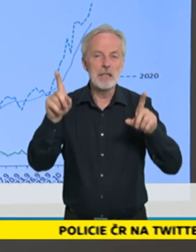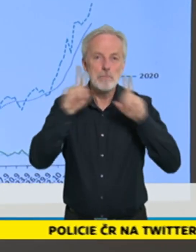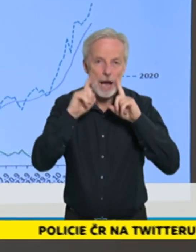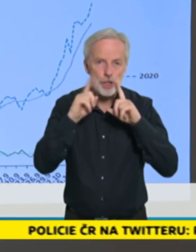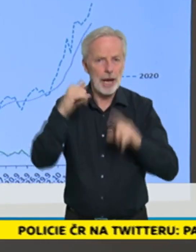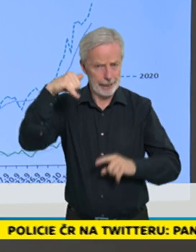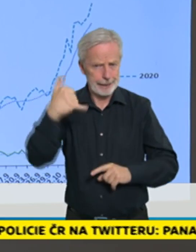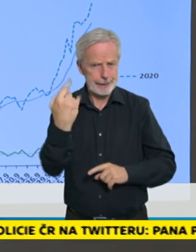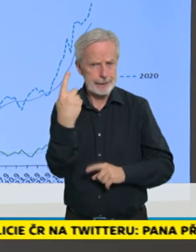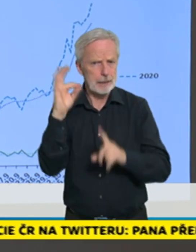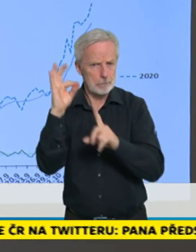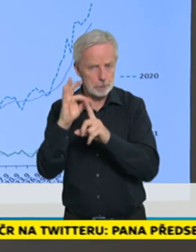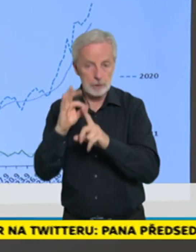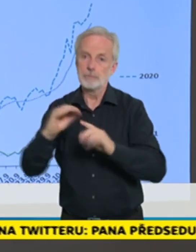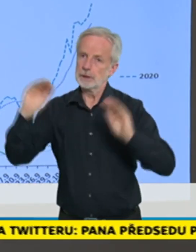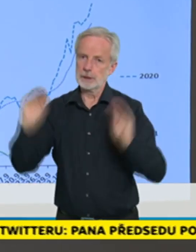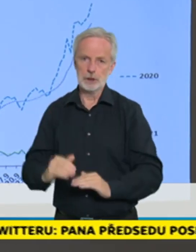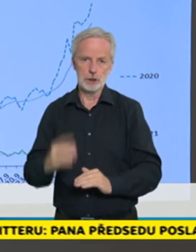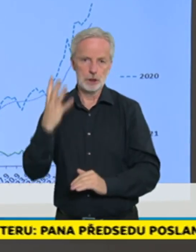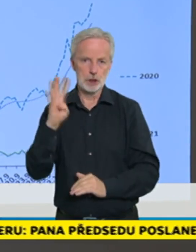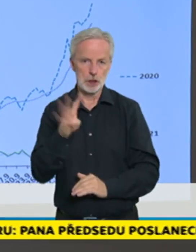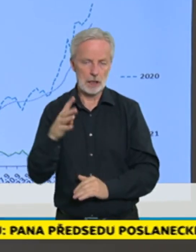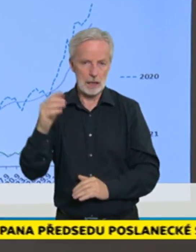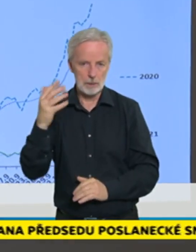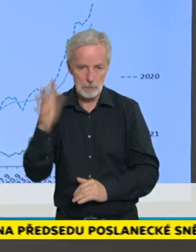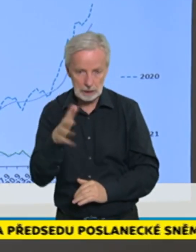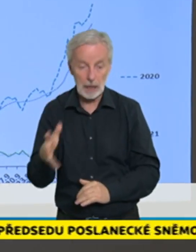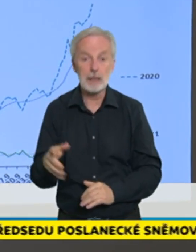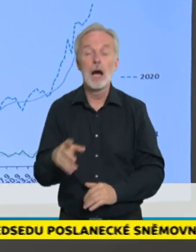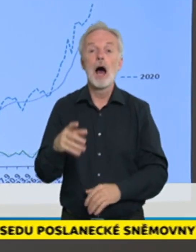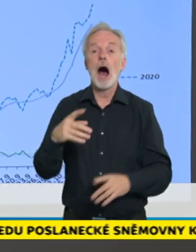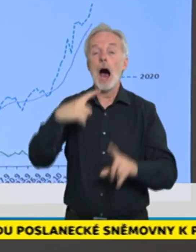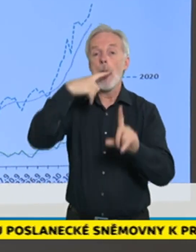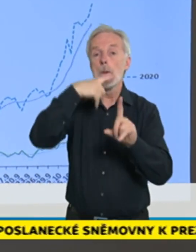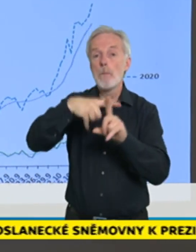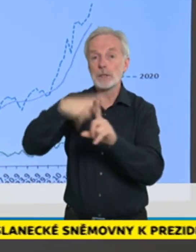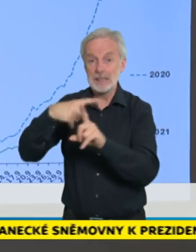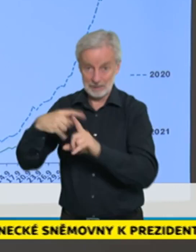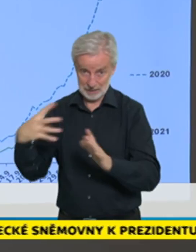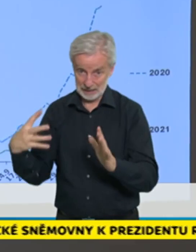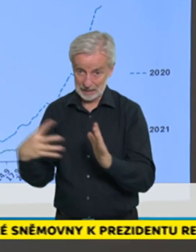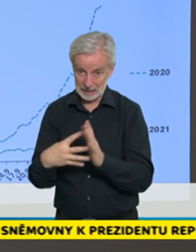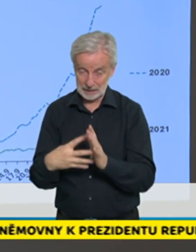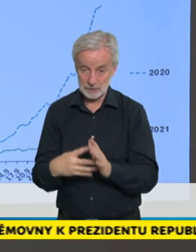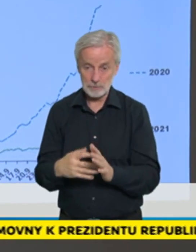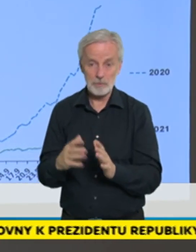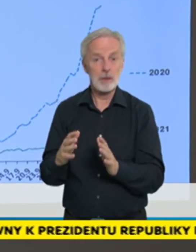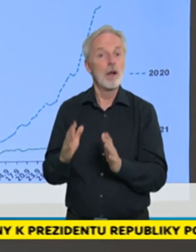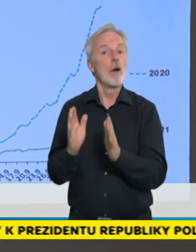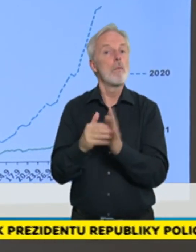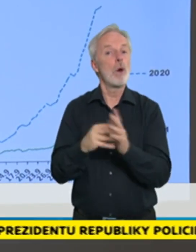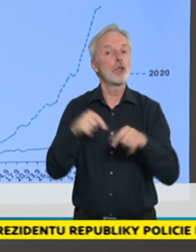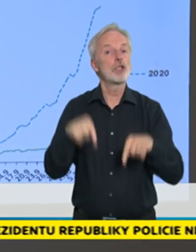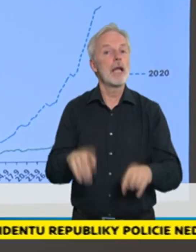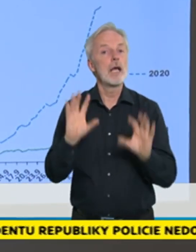důležitý indikátor relativní pozitivita testů, ke kterému se hned dostanu. Proč je to tak příjemnější, proč jsou ta